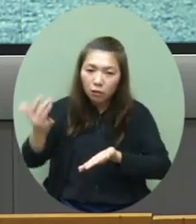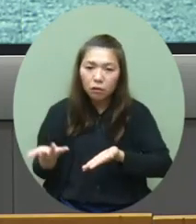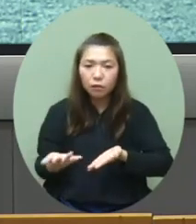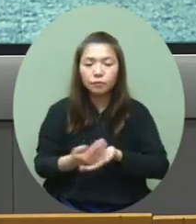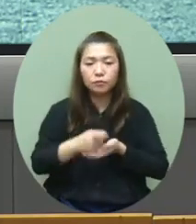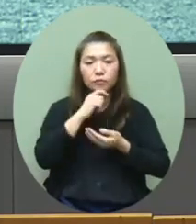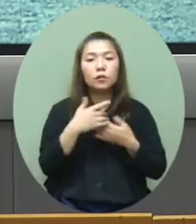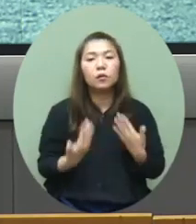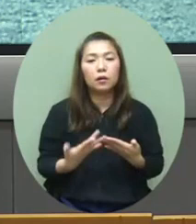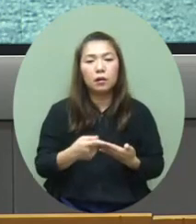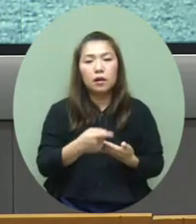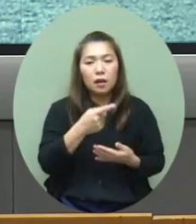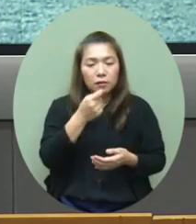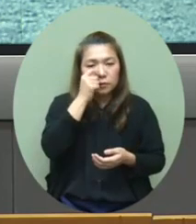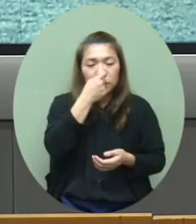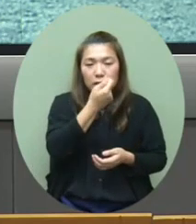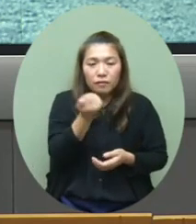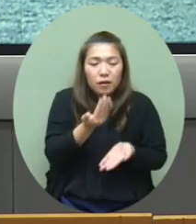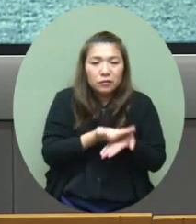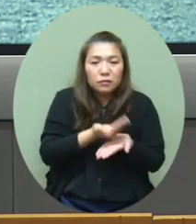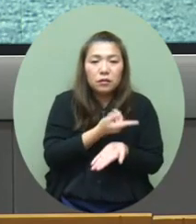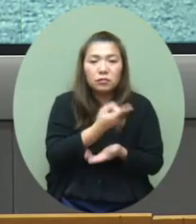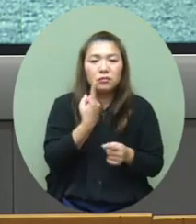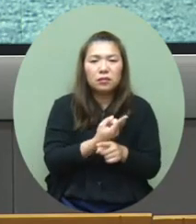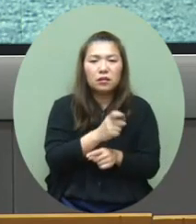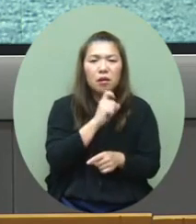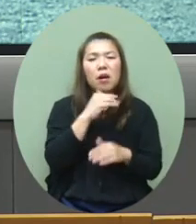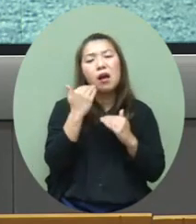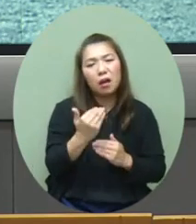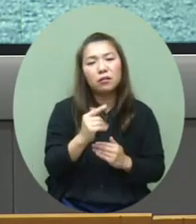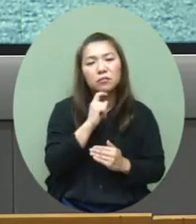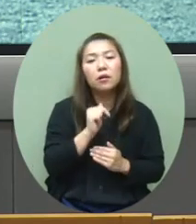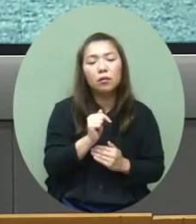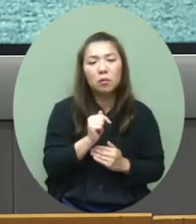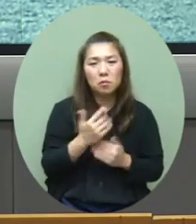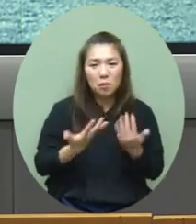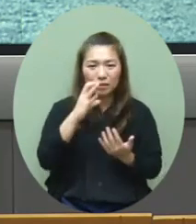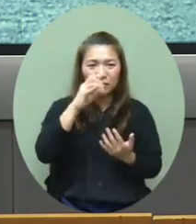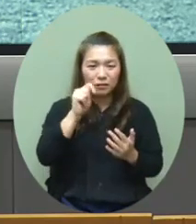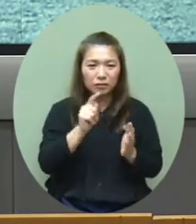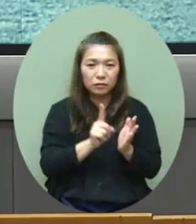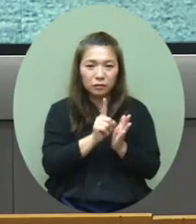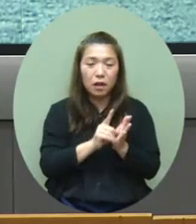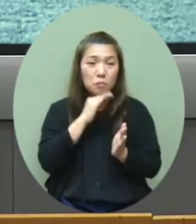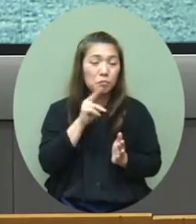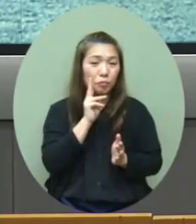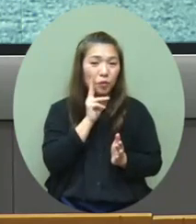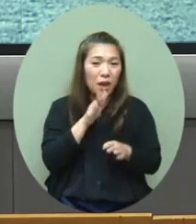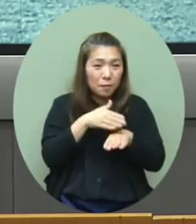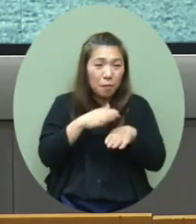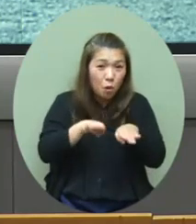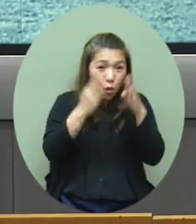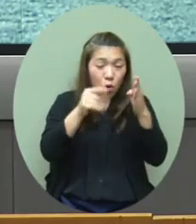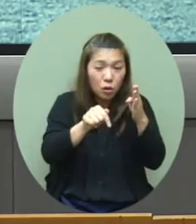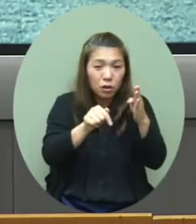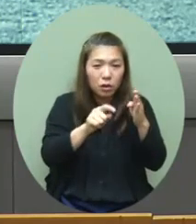其實因為快測都是有自己的局限性的可能CT值比如有時候是剛開始